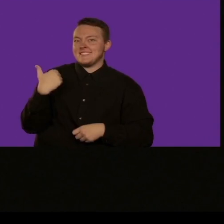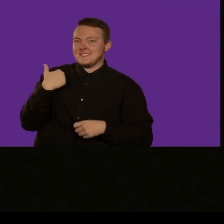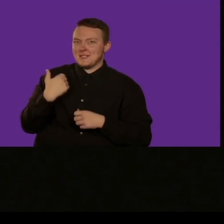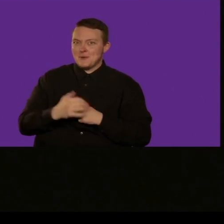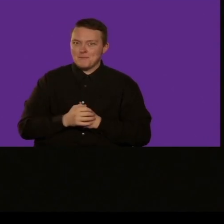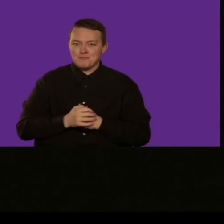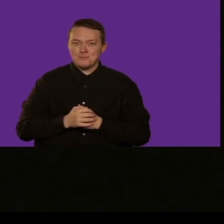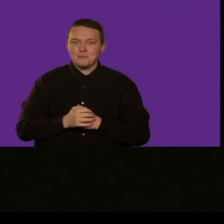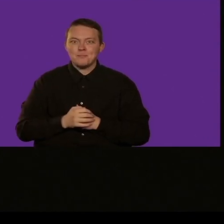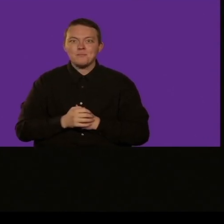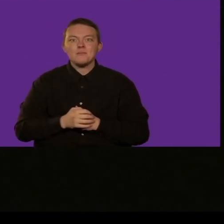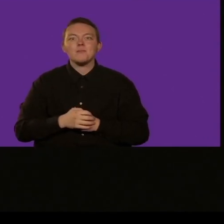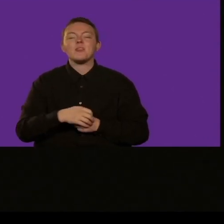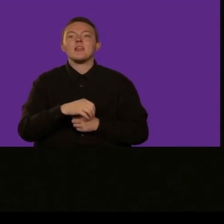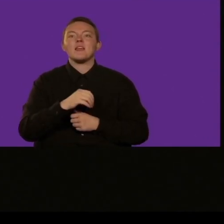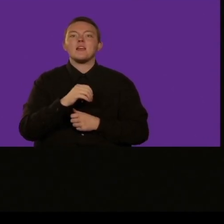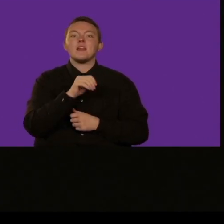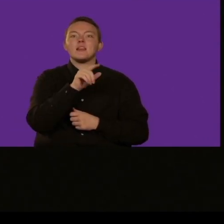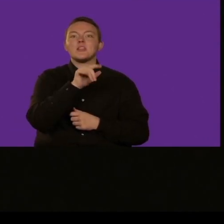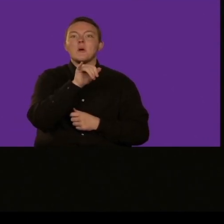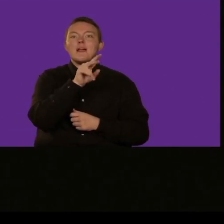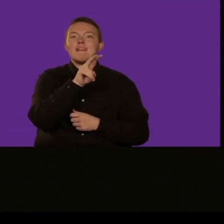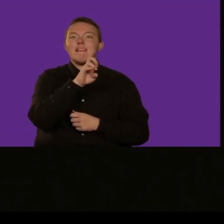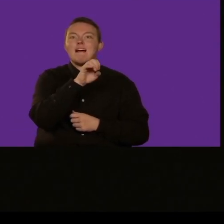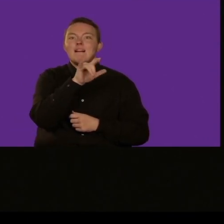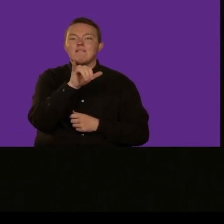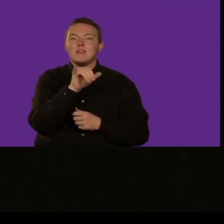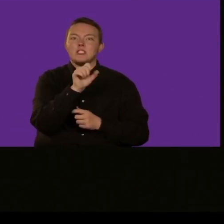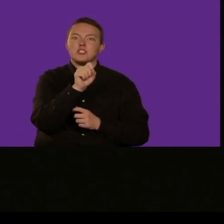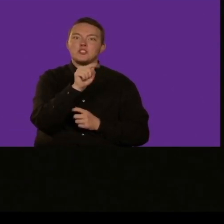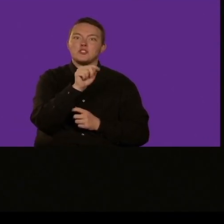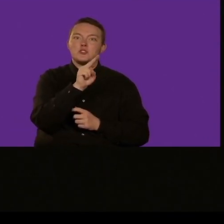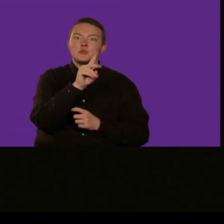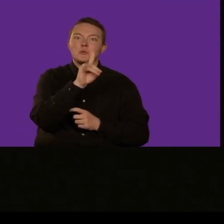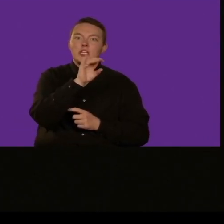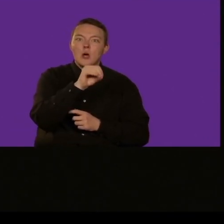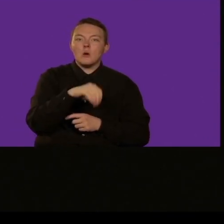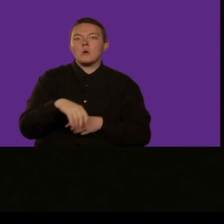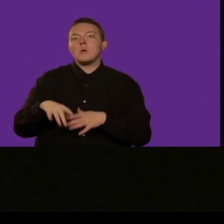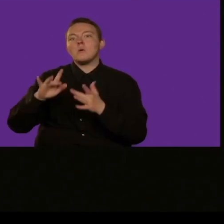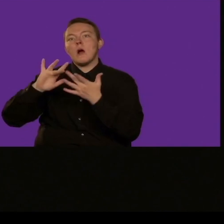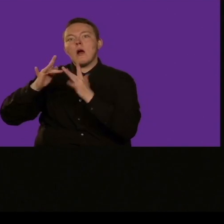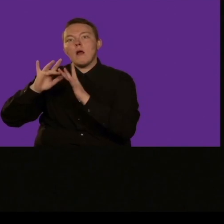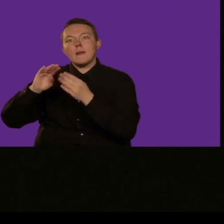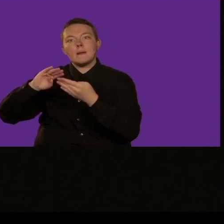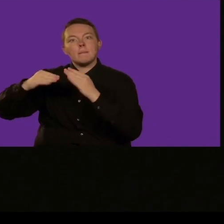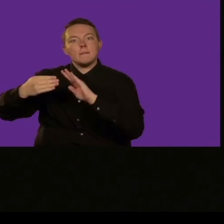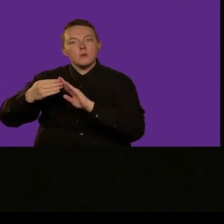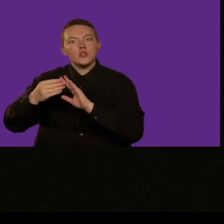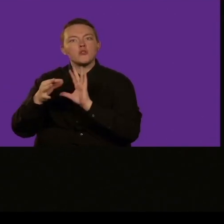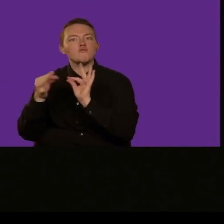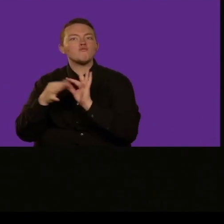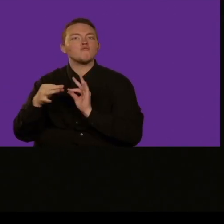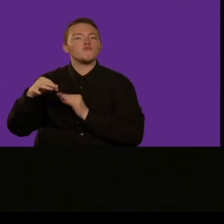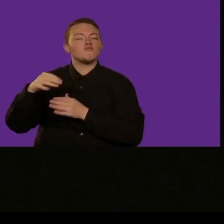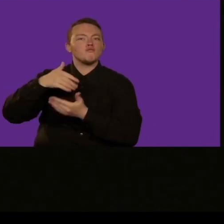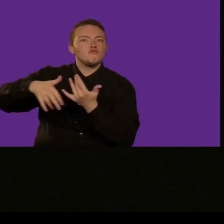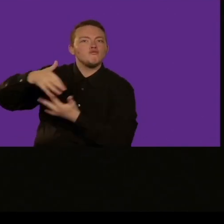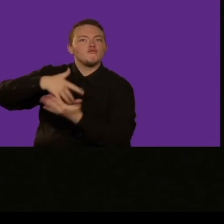nelle loro lezioni, nei club, in tutto il mondo, dove utilizziamo lo Scratch Junior,